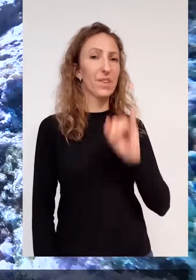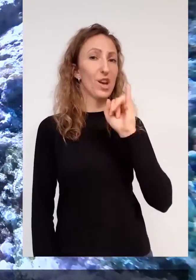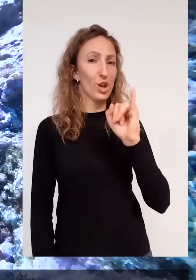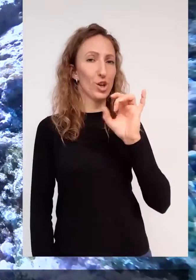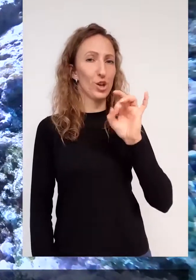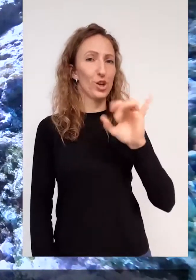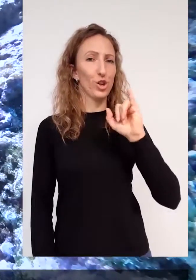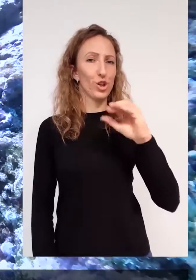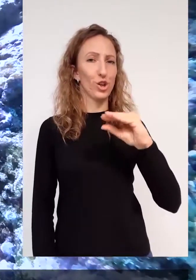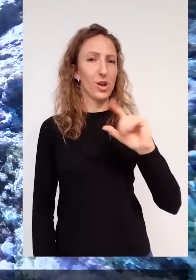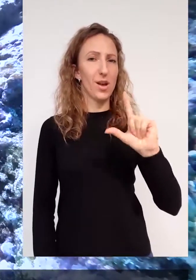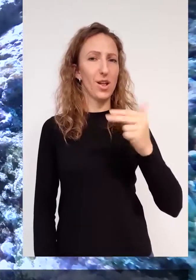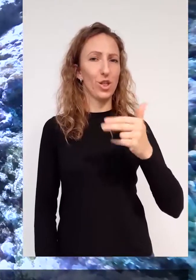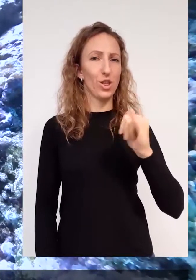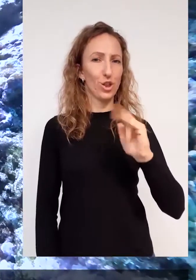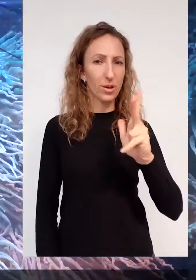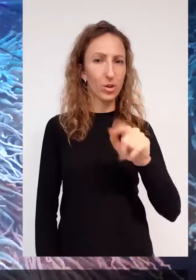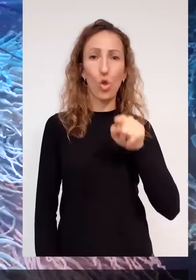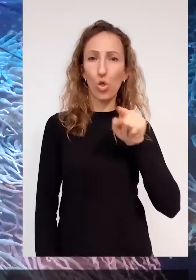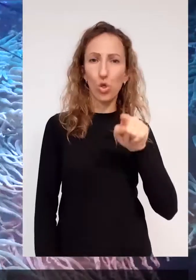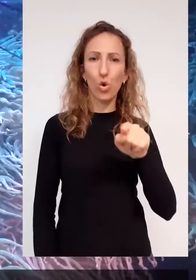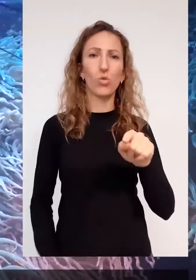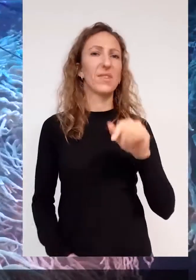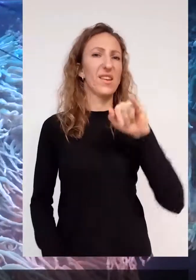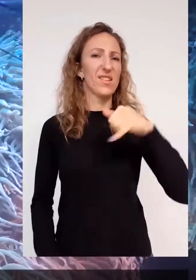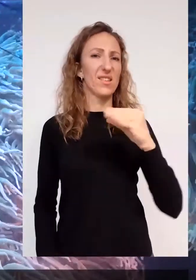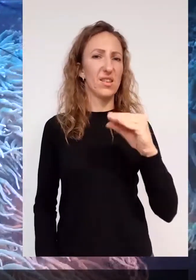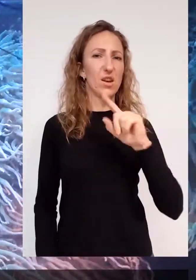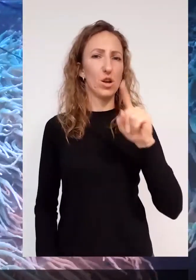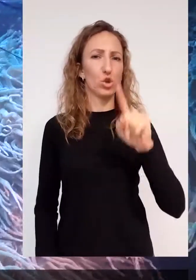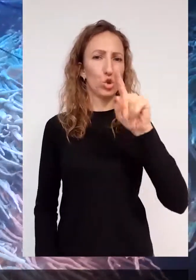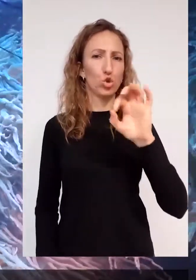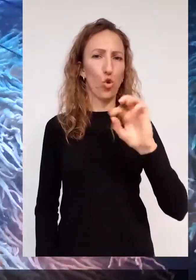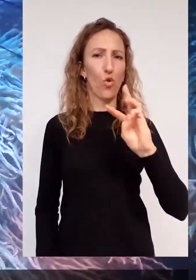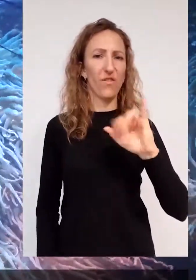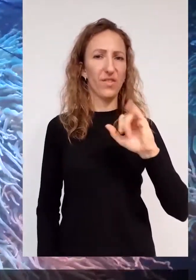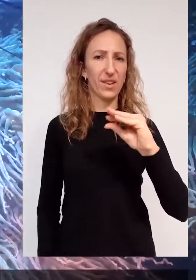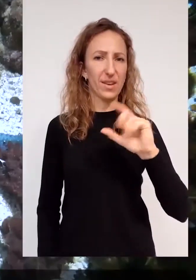Igielnik To jeżowiec